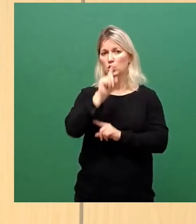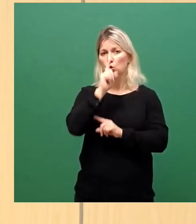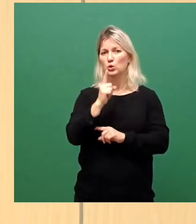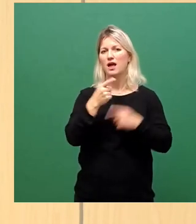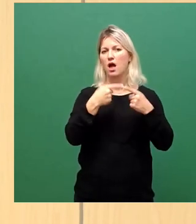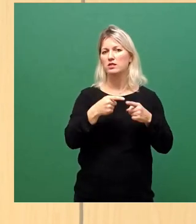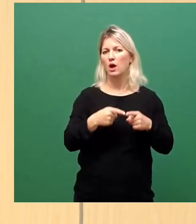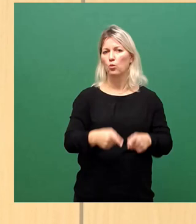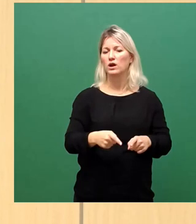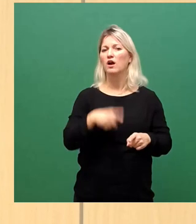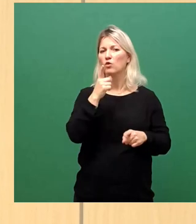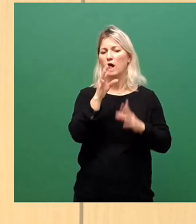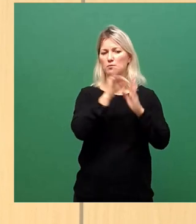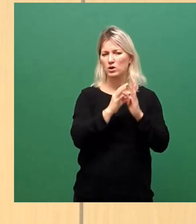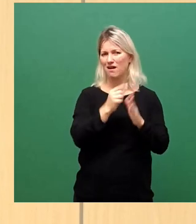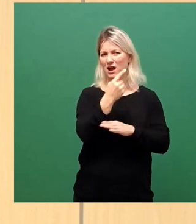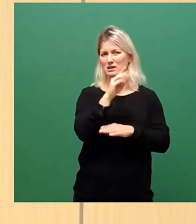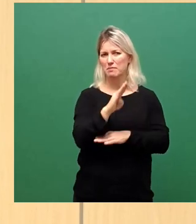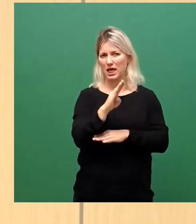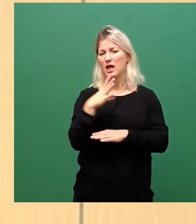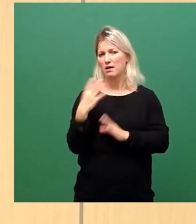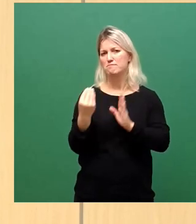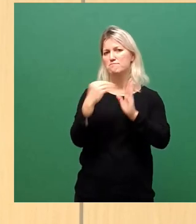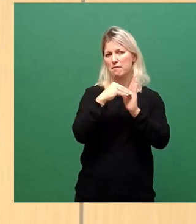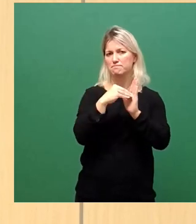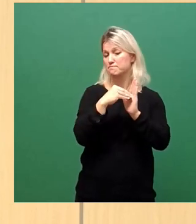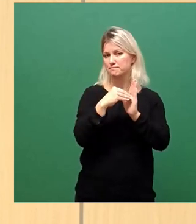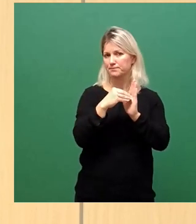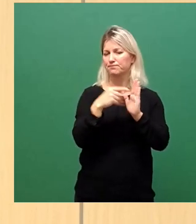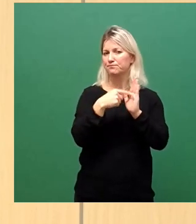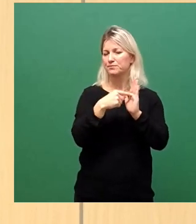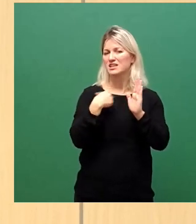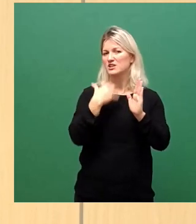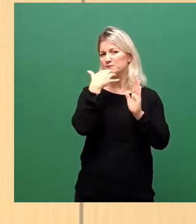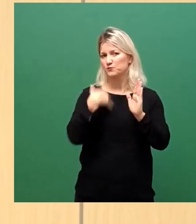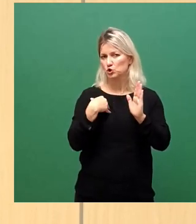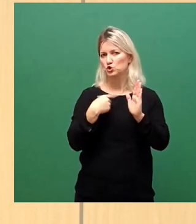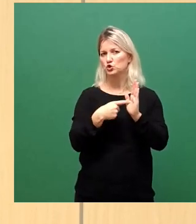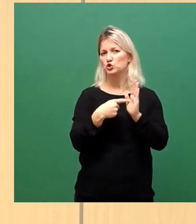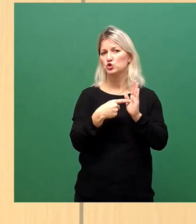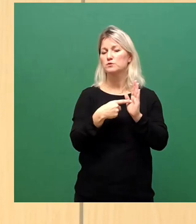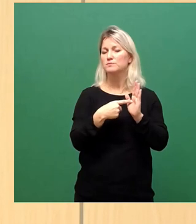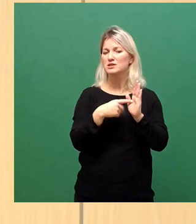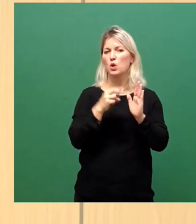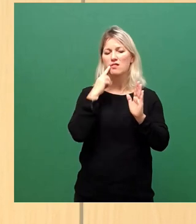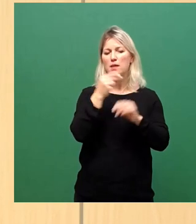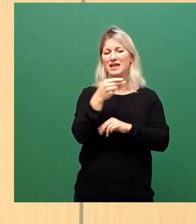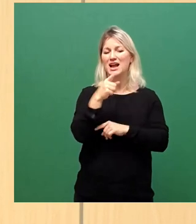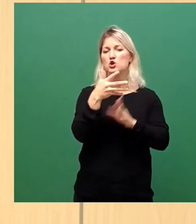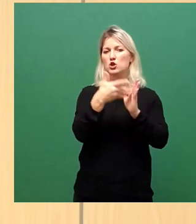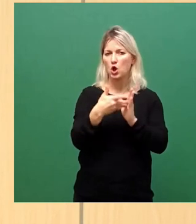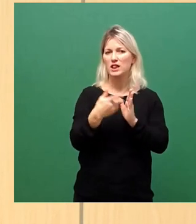Punkt 1b hatte ich jetzt mit eingebracht, dass wir dort möchten, dass es heißen soll, die Kontrollen des Ordnungsamtes